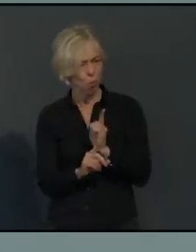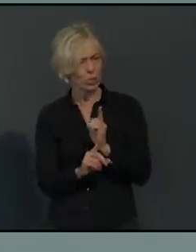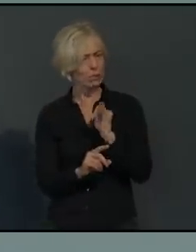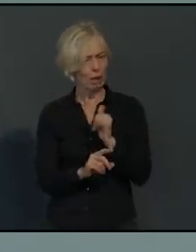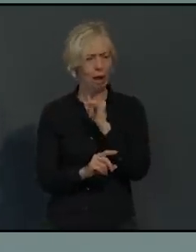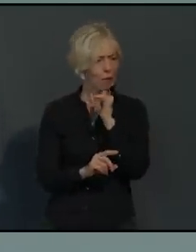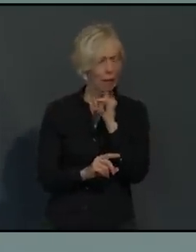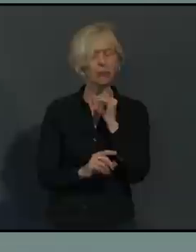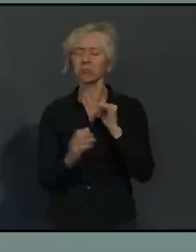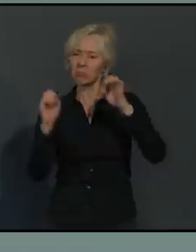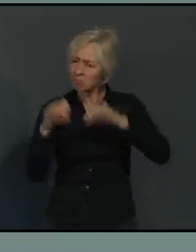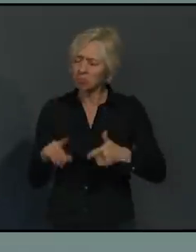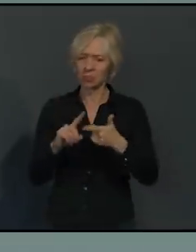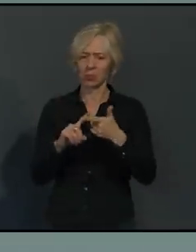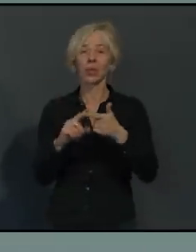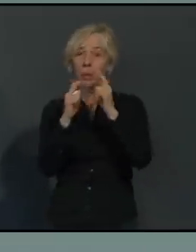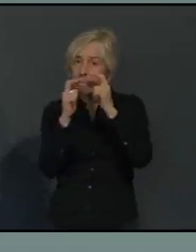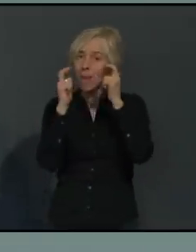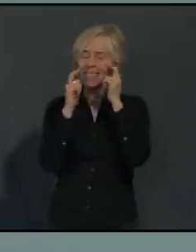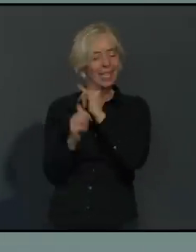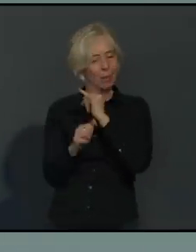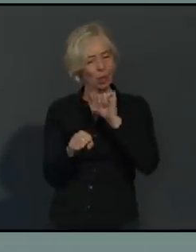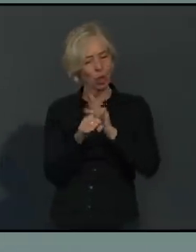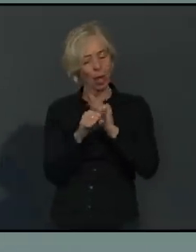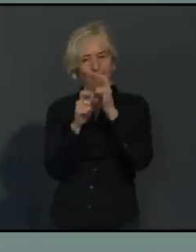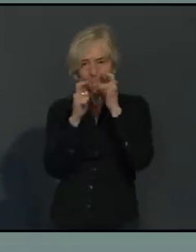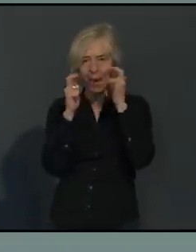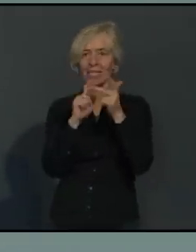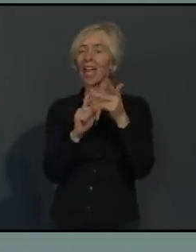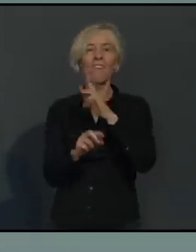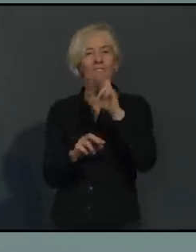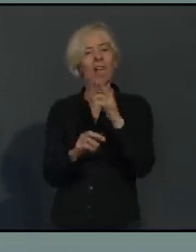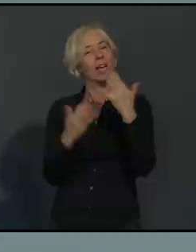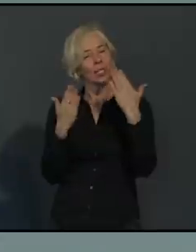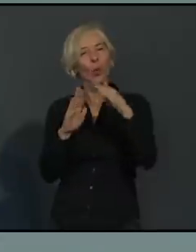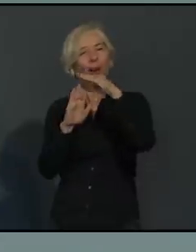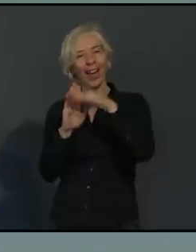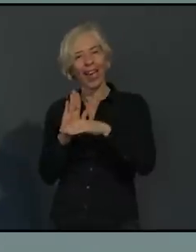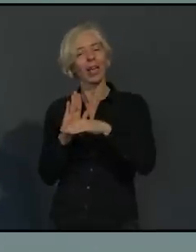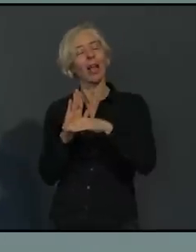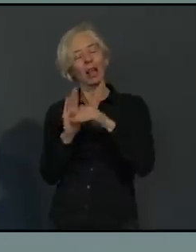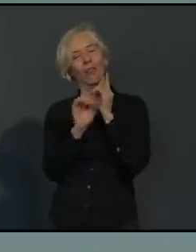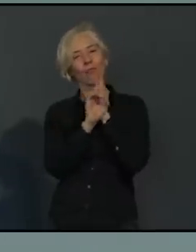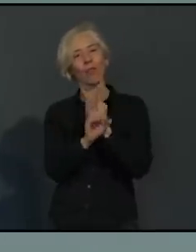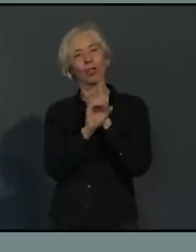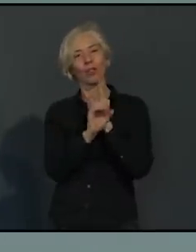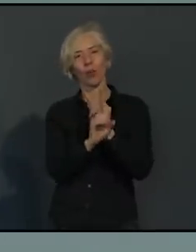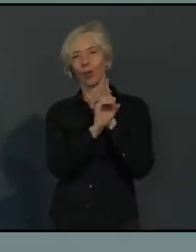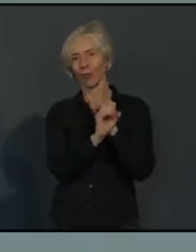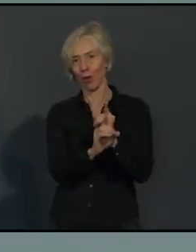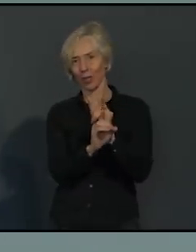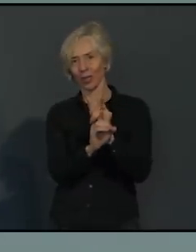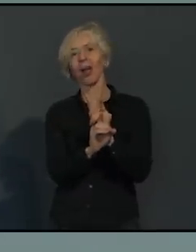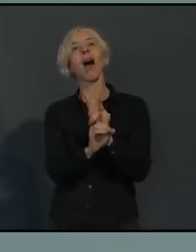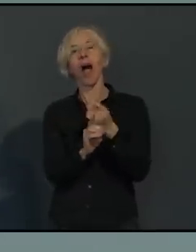tragen und damit in Solidarität zu allen anderen und vor allem in Solidarität mit denen, die medizinische